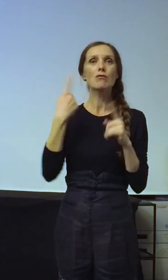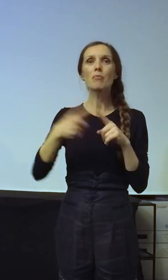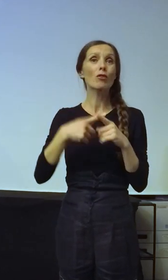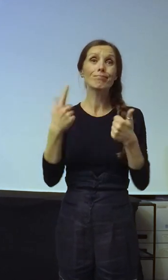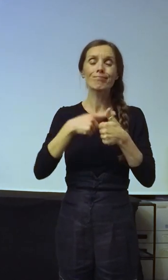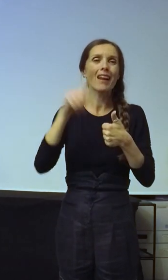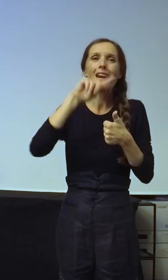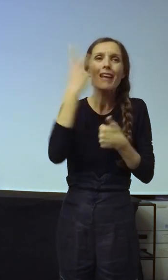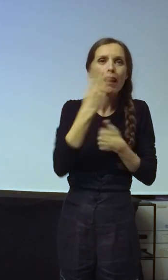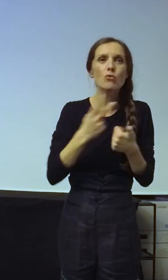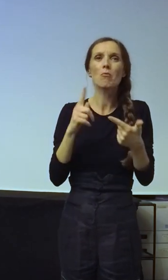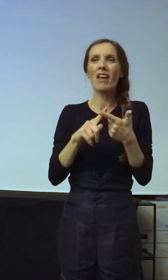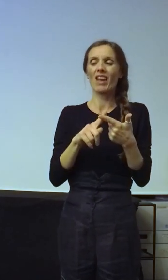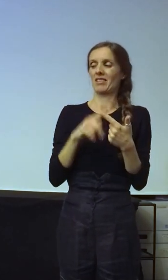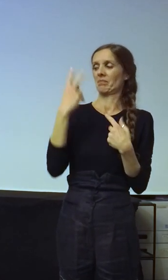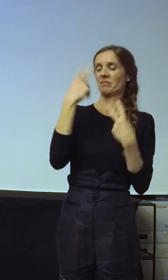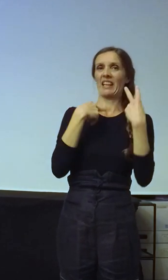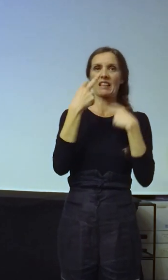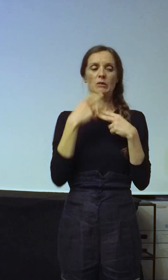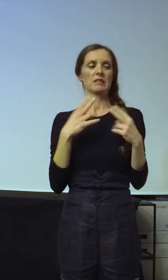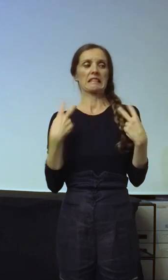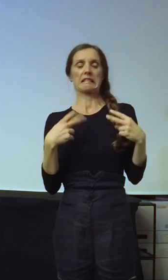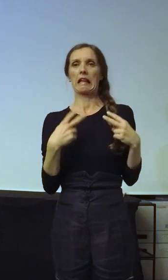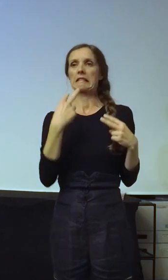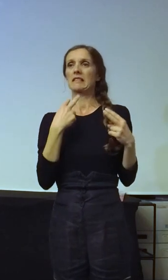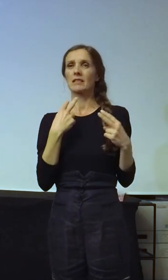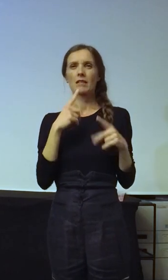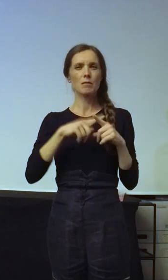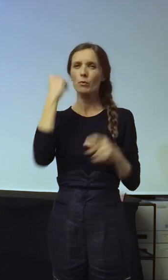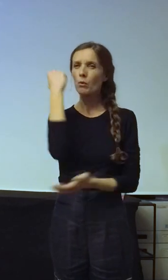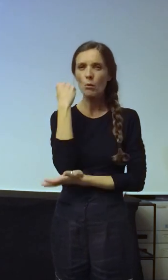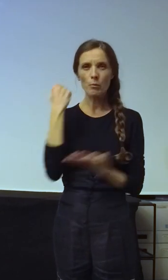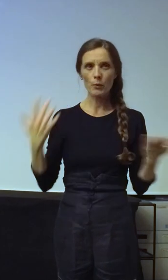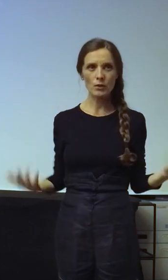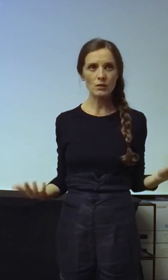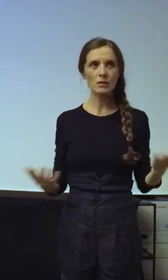nerazumevanja, zbog predrasuda, zbog straha, zbog luposti.